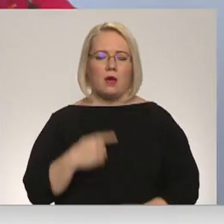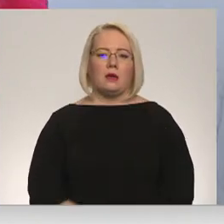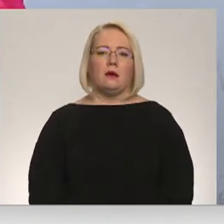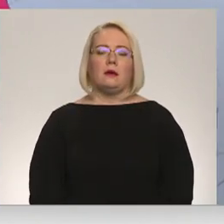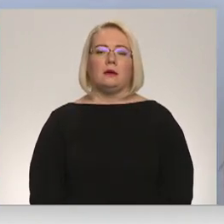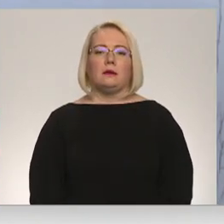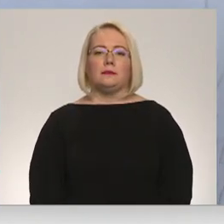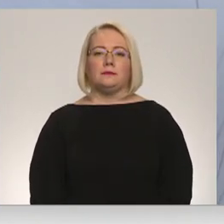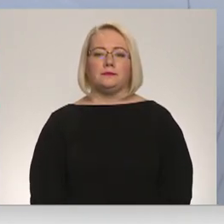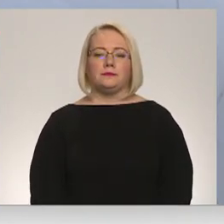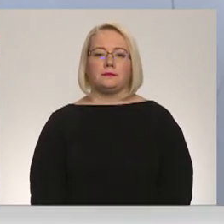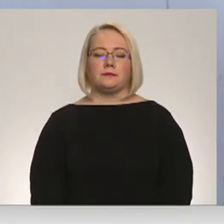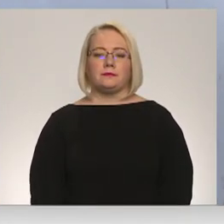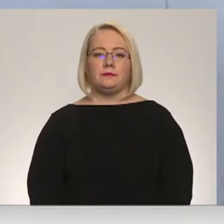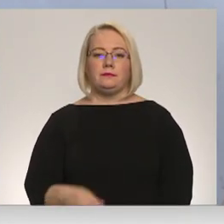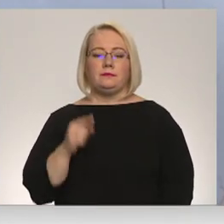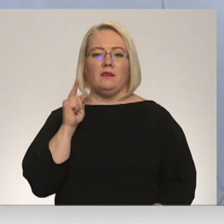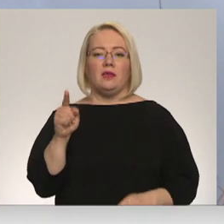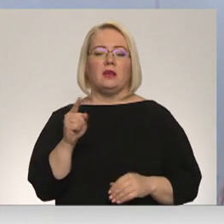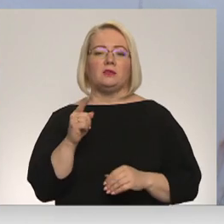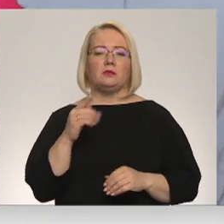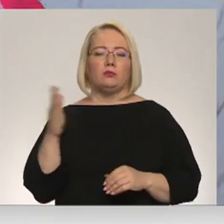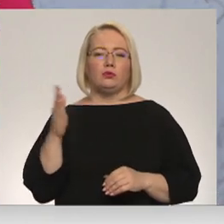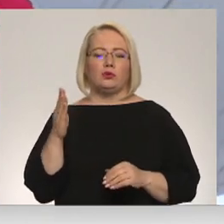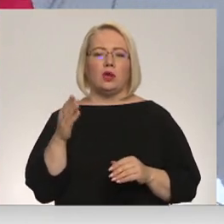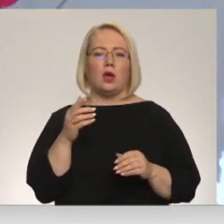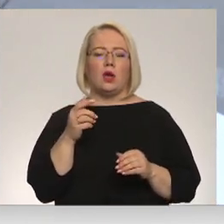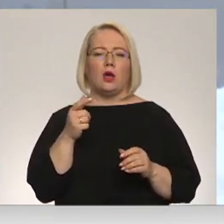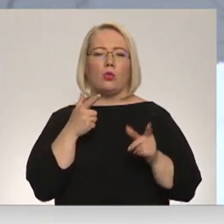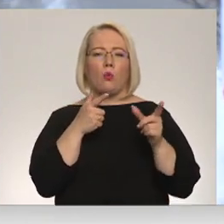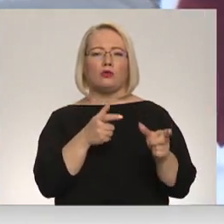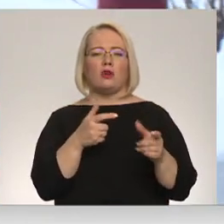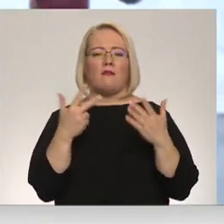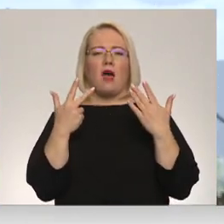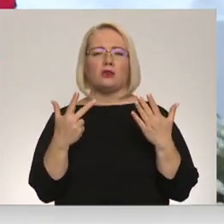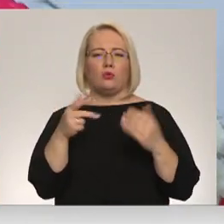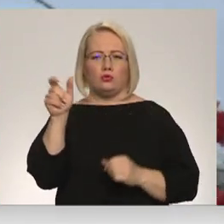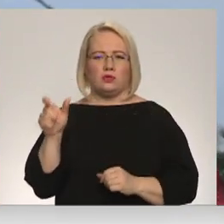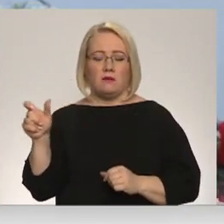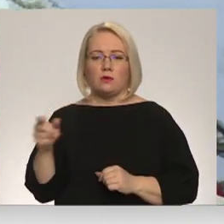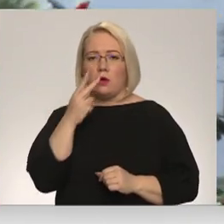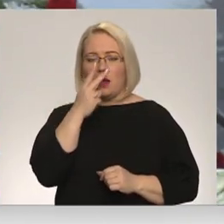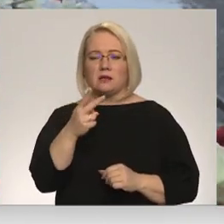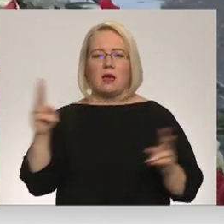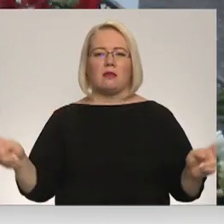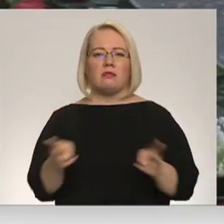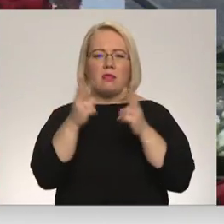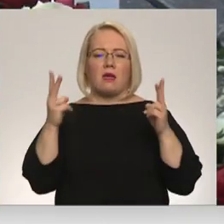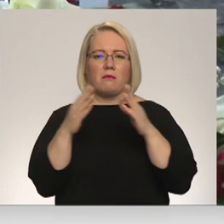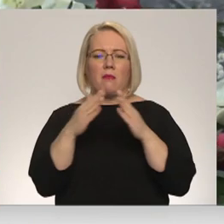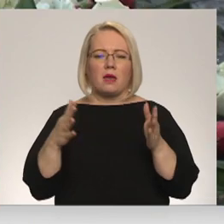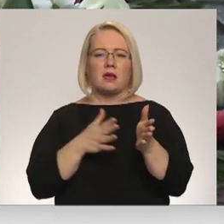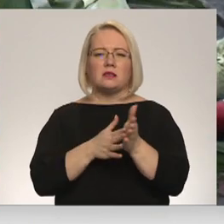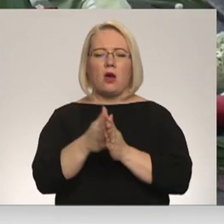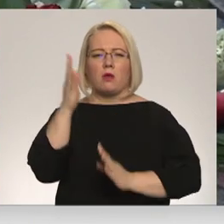Mamma stāstīja un raudāja. Viņas pusē nošā vastoņas dvēseles. Viņa redzēja, kāda gaudriņi. Cauri mežam